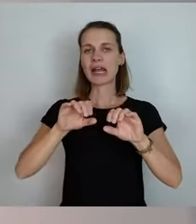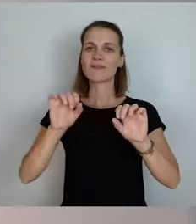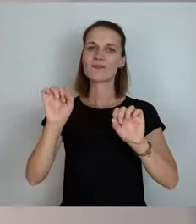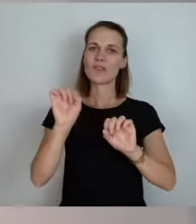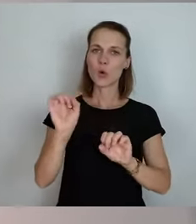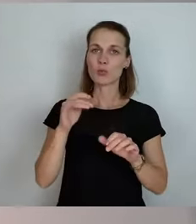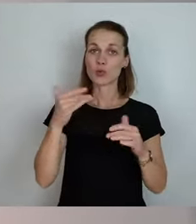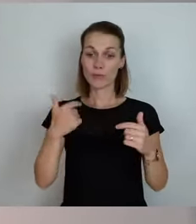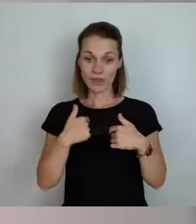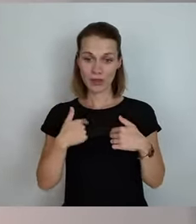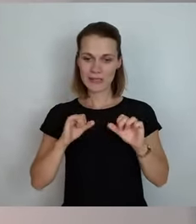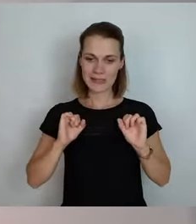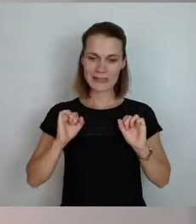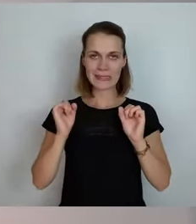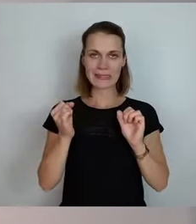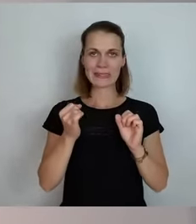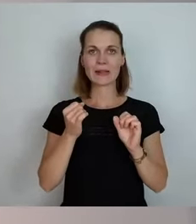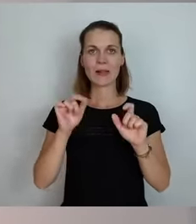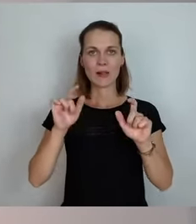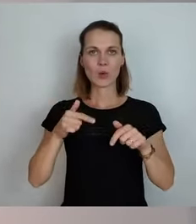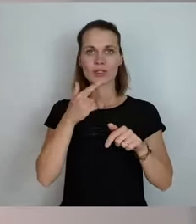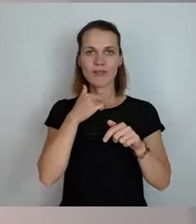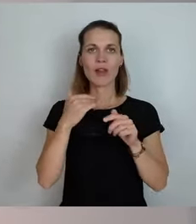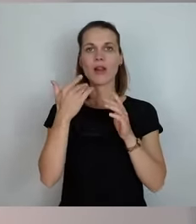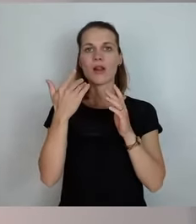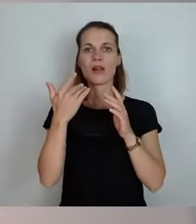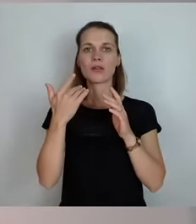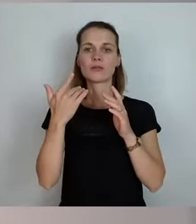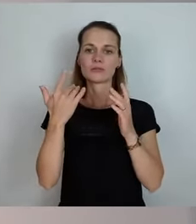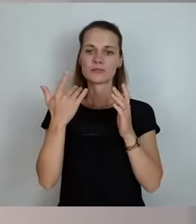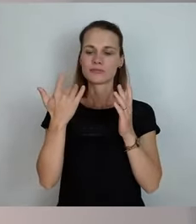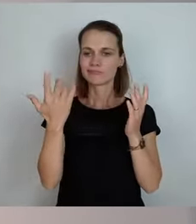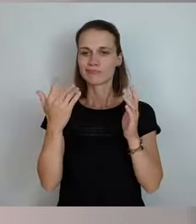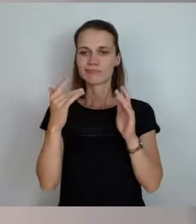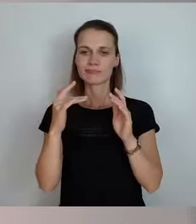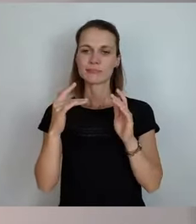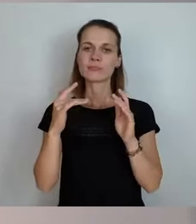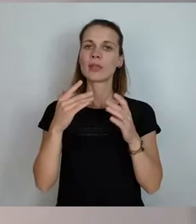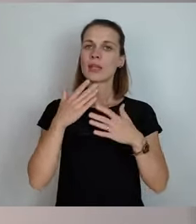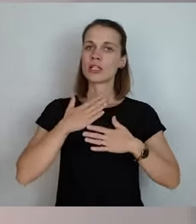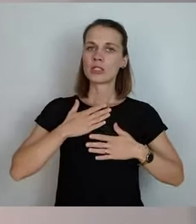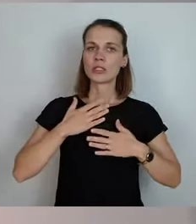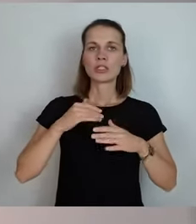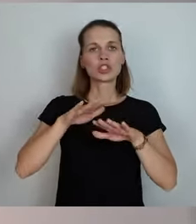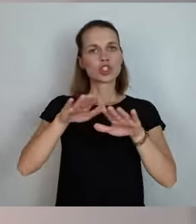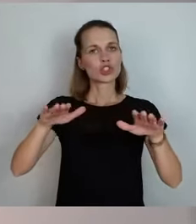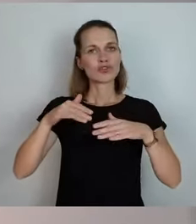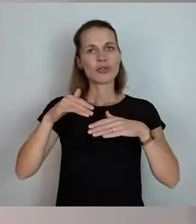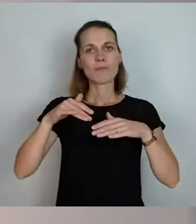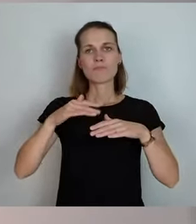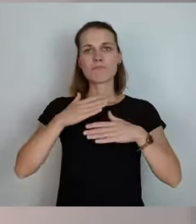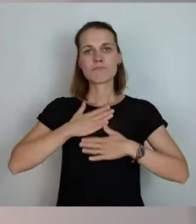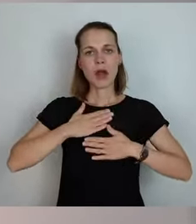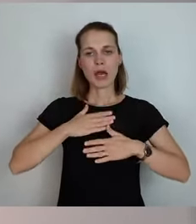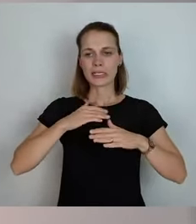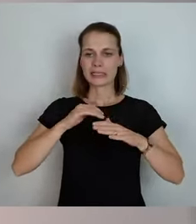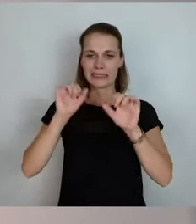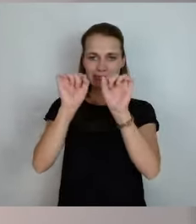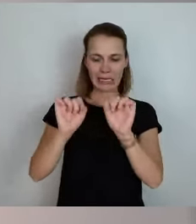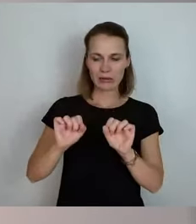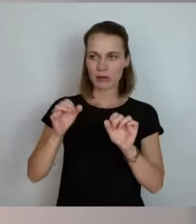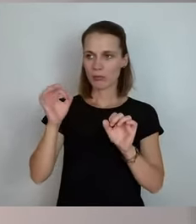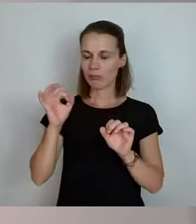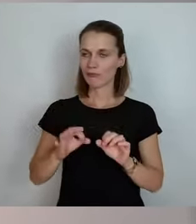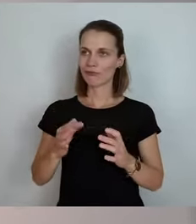auf den Weg gemacht, wir wurden dann, ich sage mal, vorsichtig kalt erwischt, indem das Förderprogramm dann nicht mehr geeignet war.